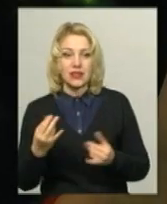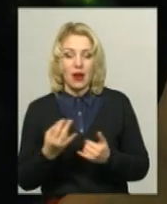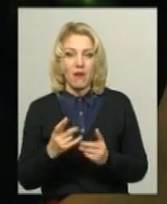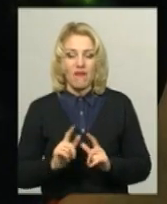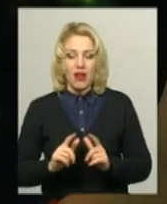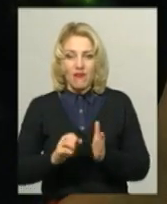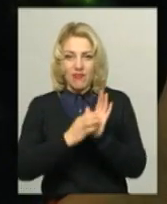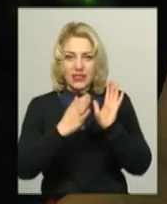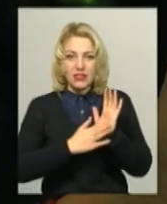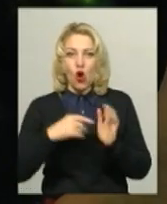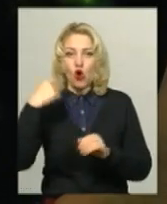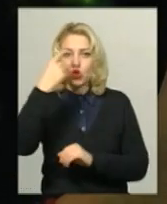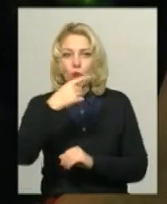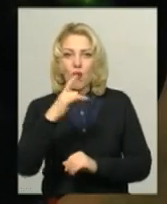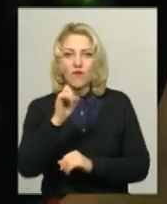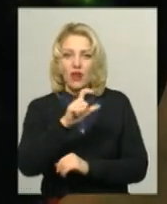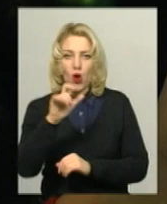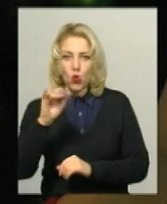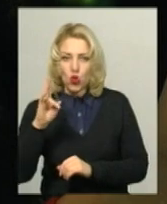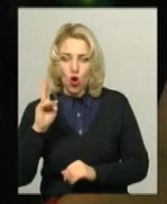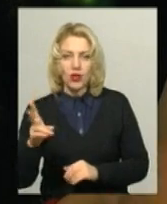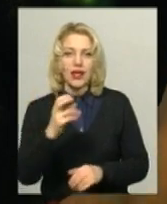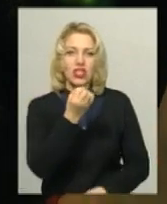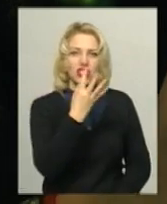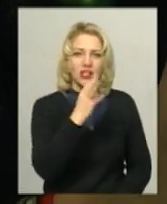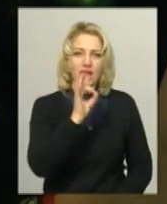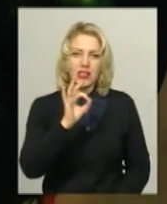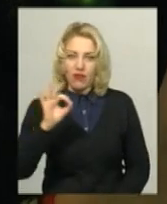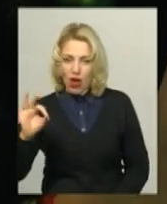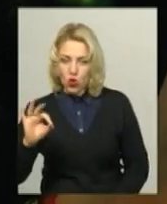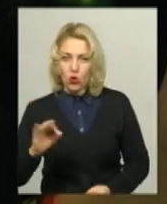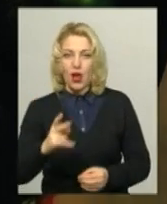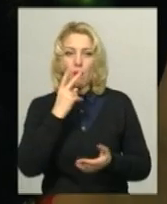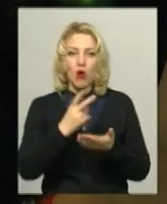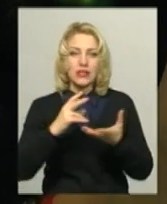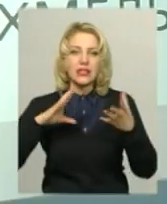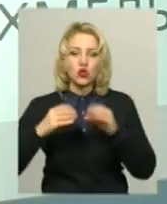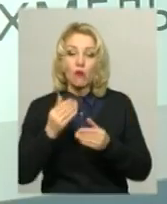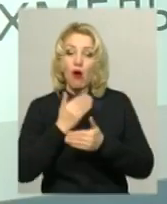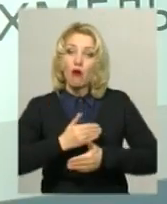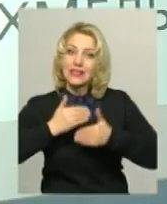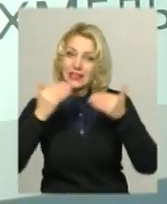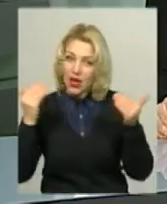особовий рахунок, який починається з 14.00, вказати суму останнього платежу або номер лічильника.